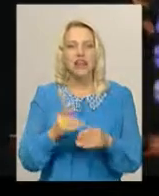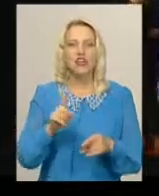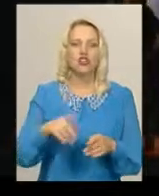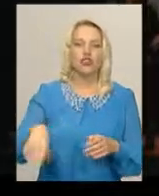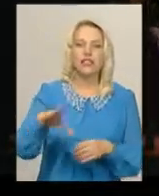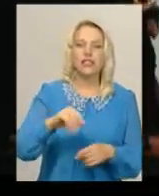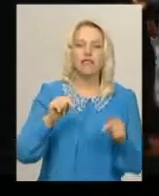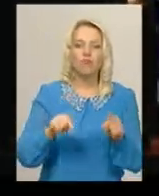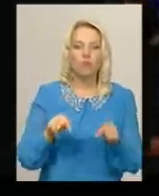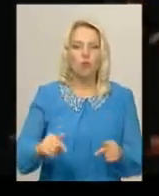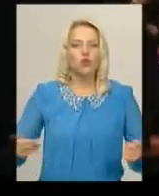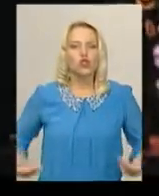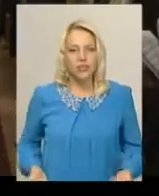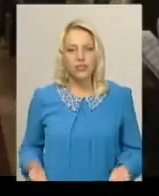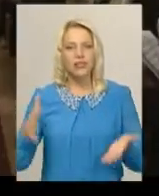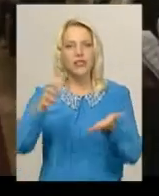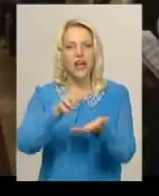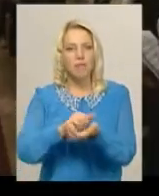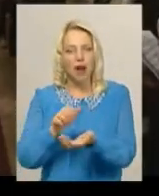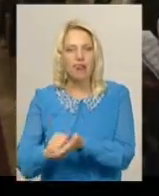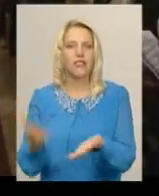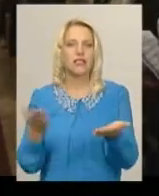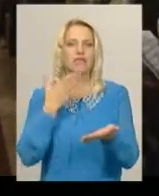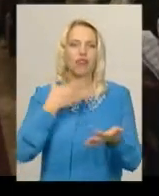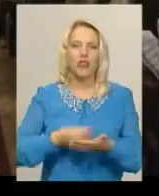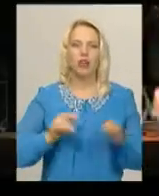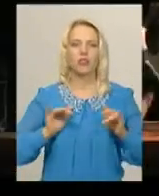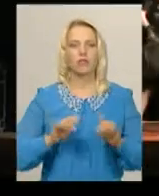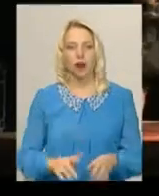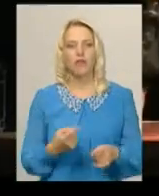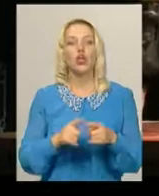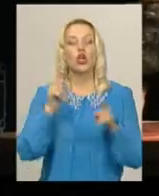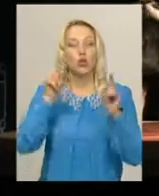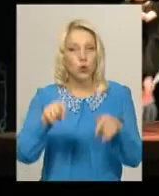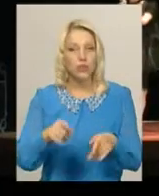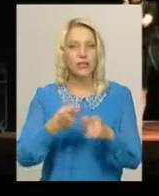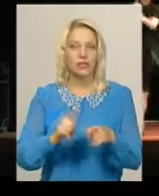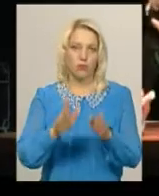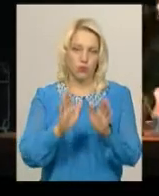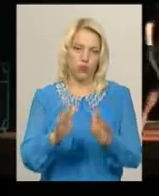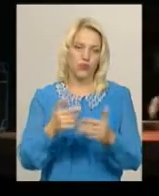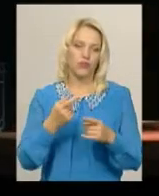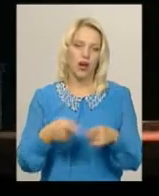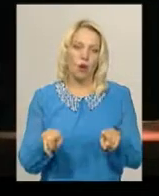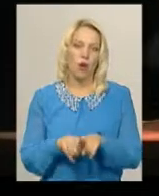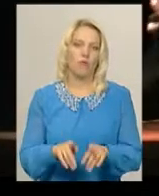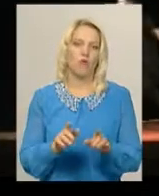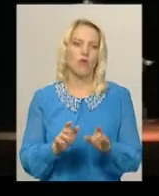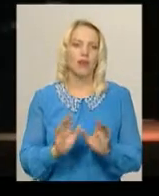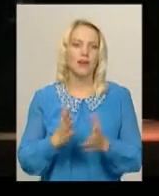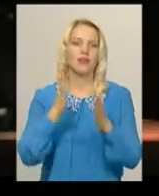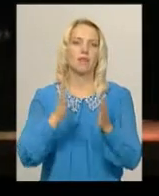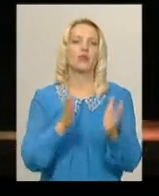займаються своєю справою і це тоді буде, тільки в цьому разі буде порядок і